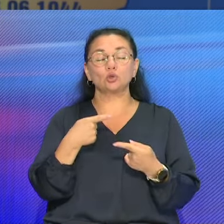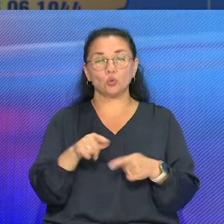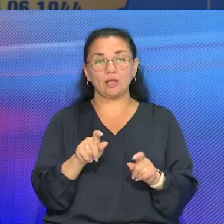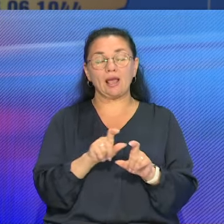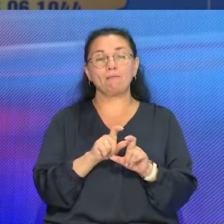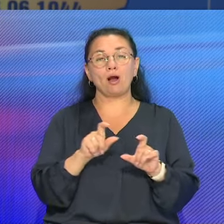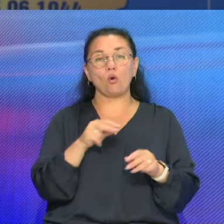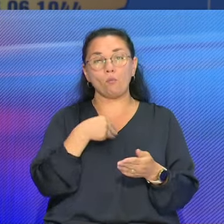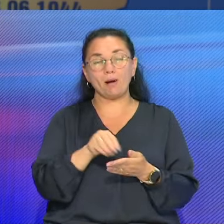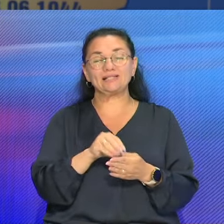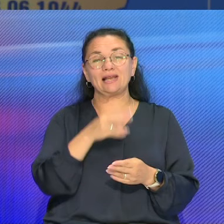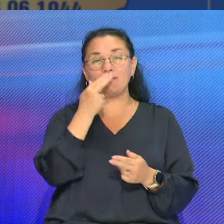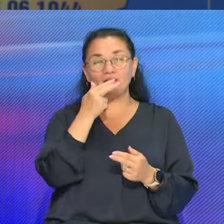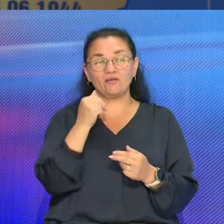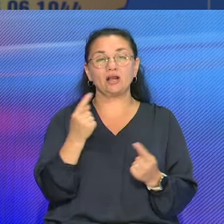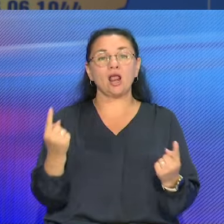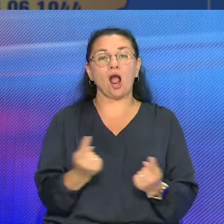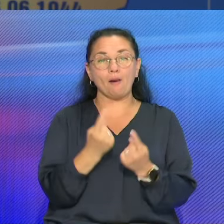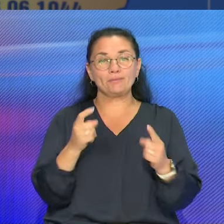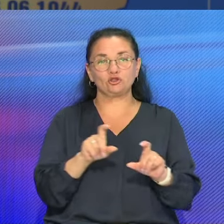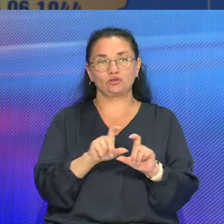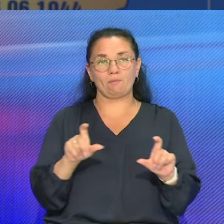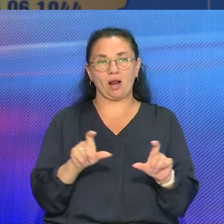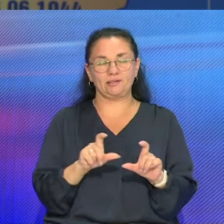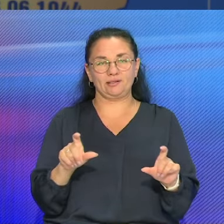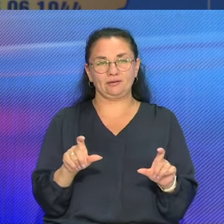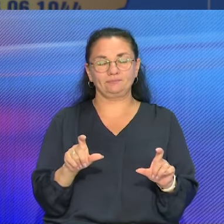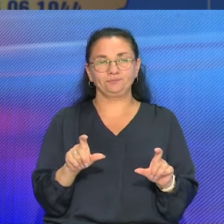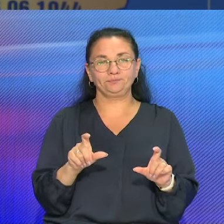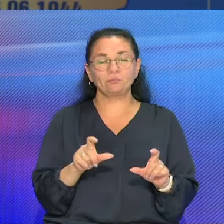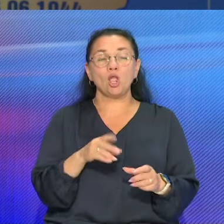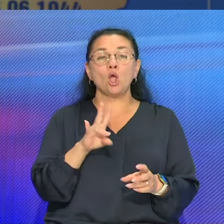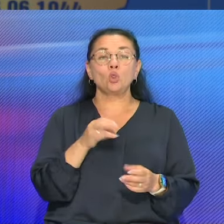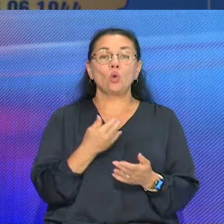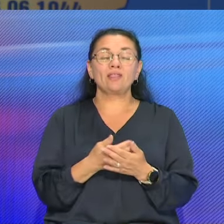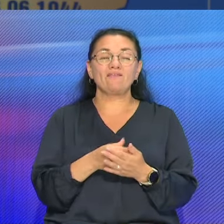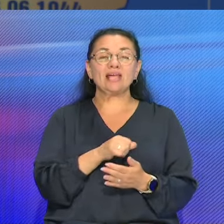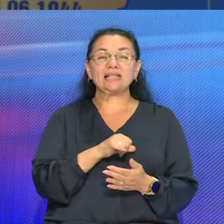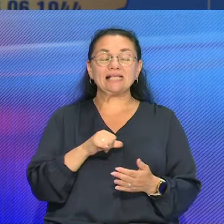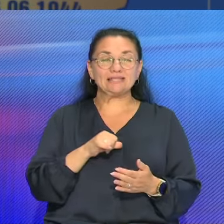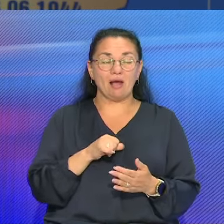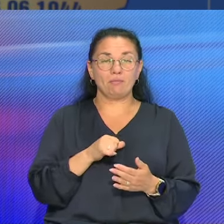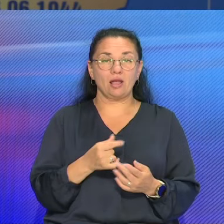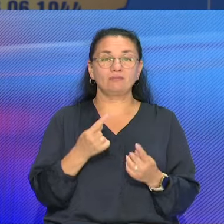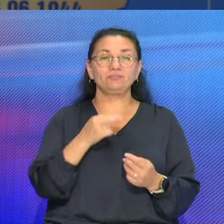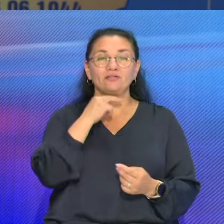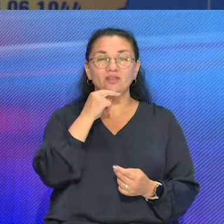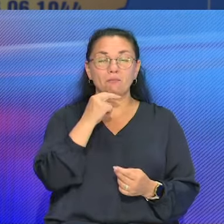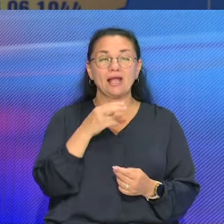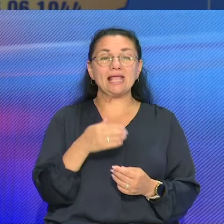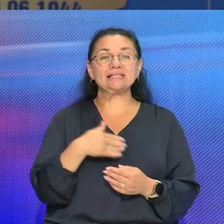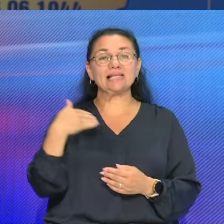стационарному объекту и готовы туда прийти. Но, наверное, самое пристальное внимание и со стороны